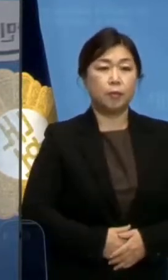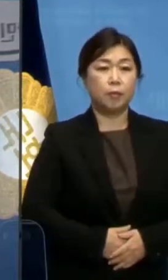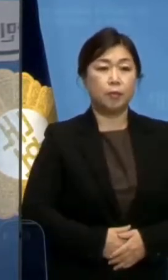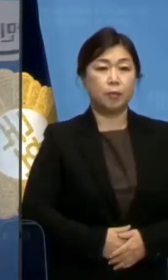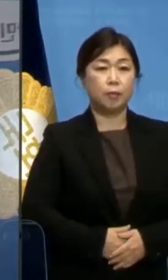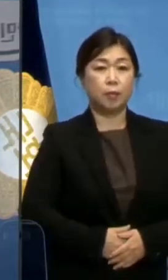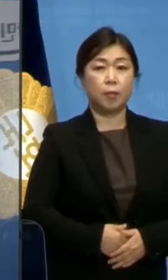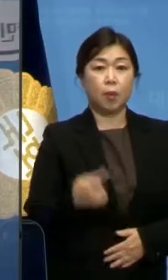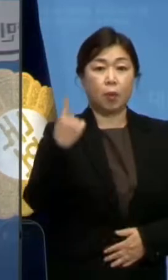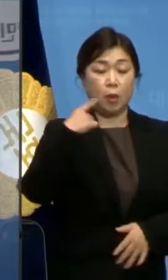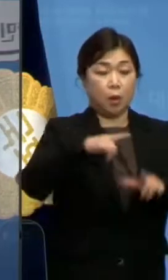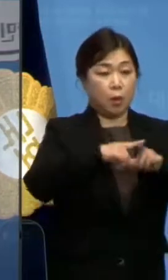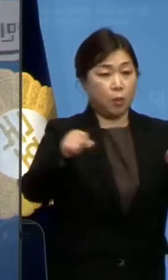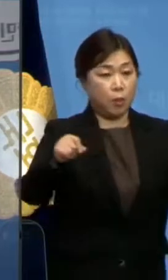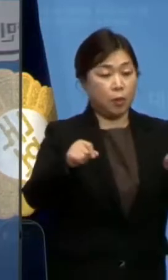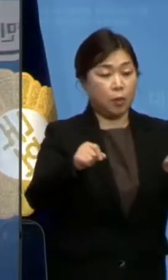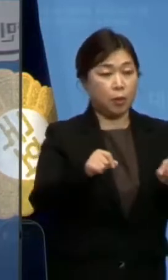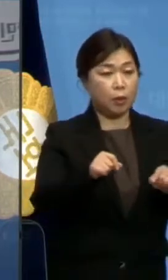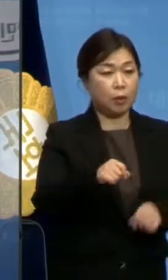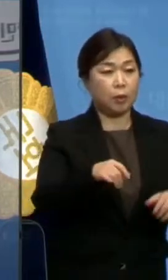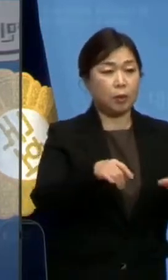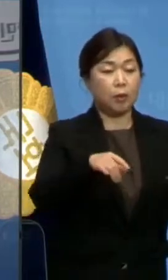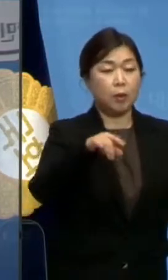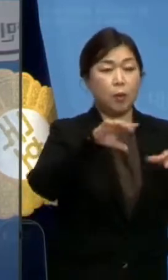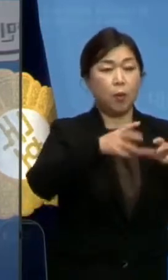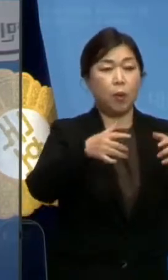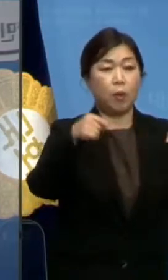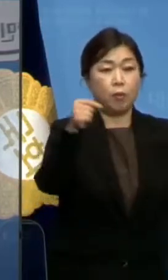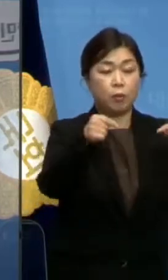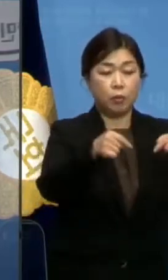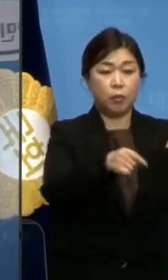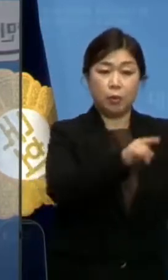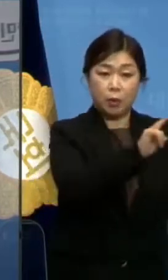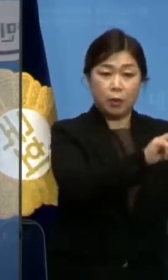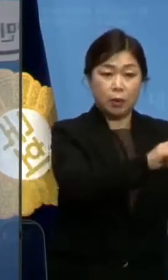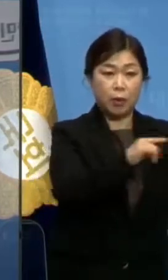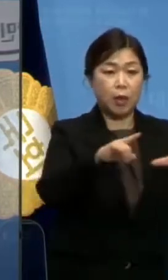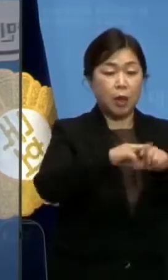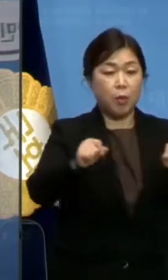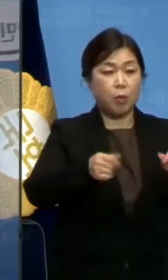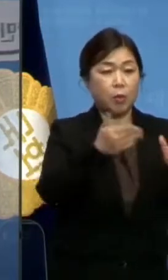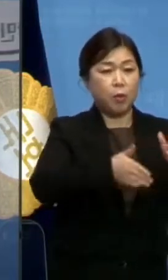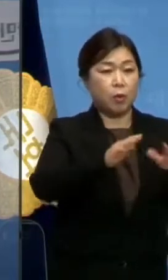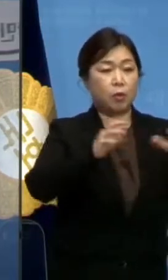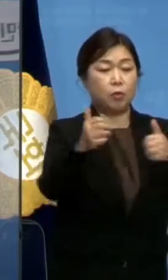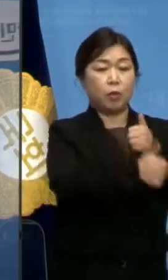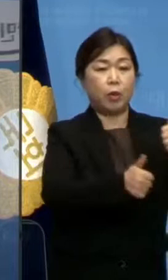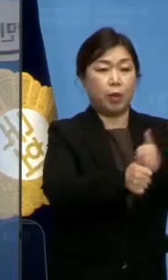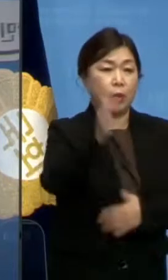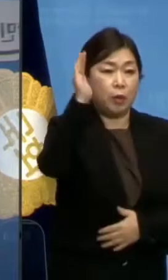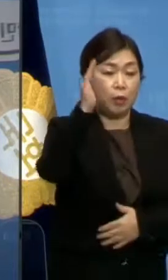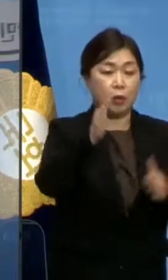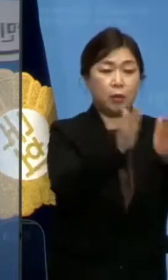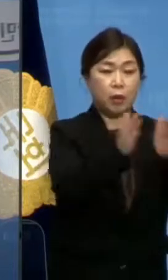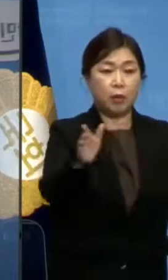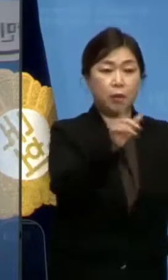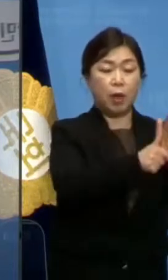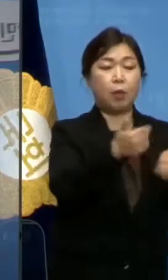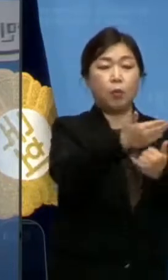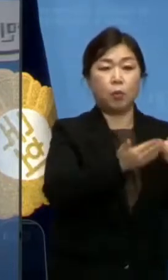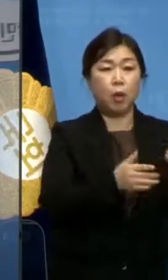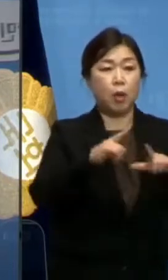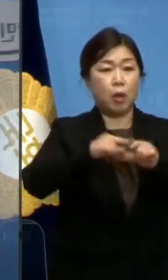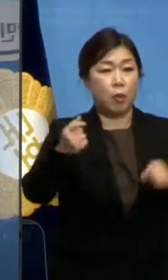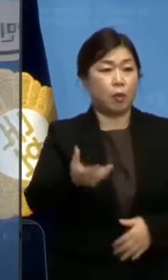어제 일본 모태기 외무상이 일본 정기국회 개원 외교 연설에서 독도가